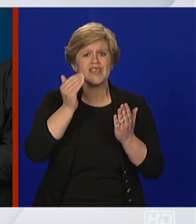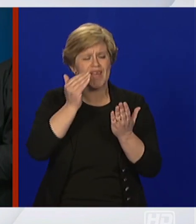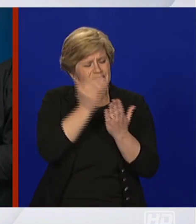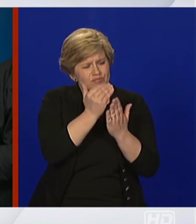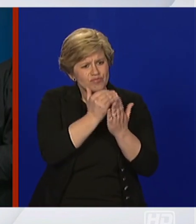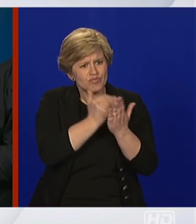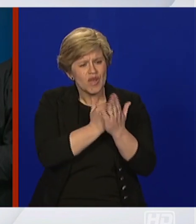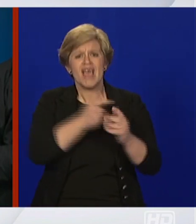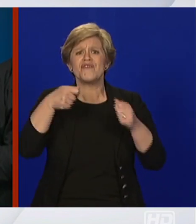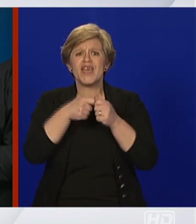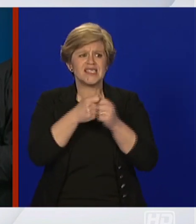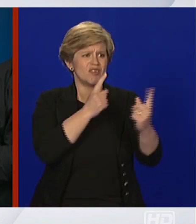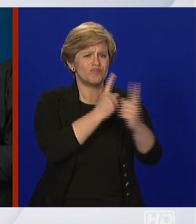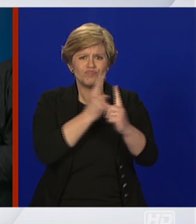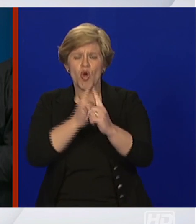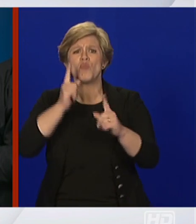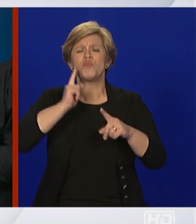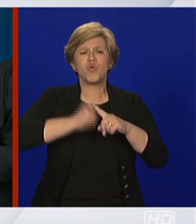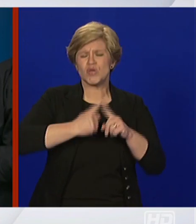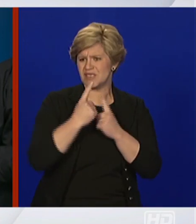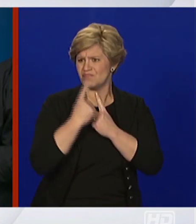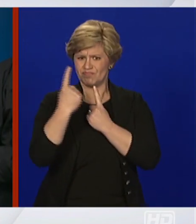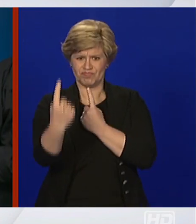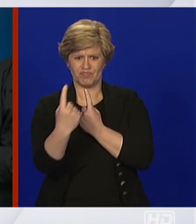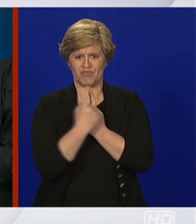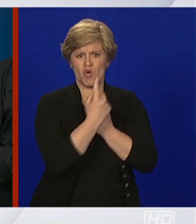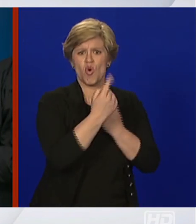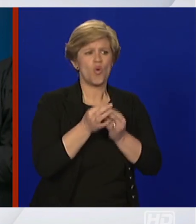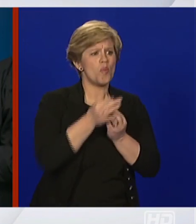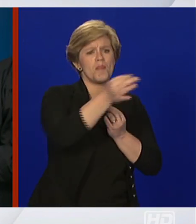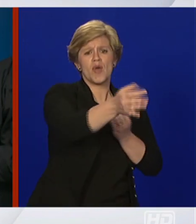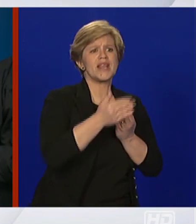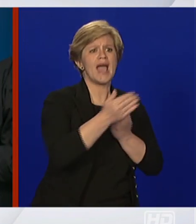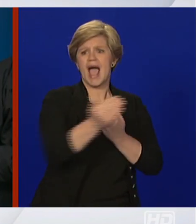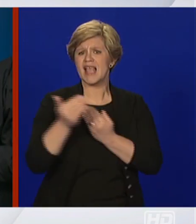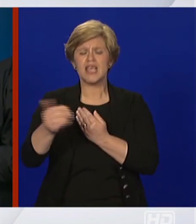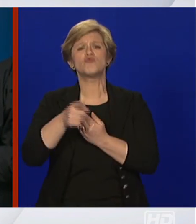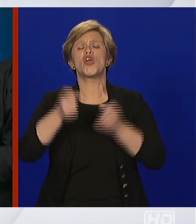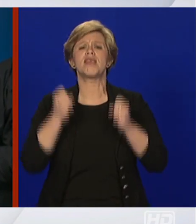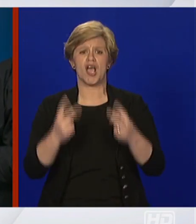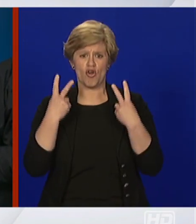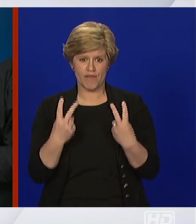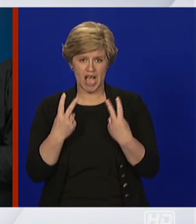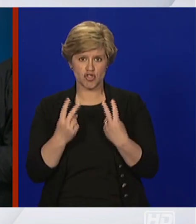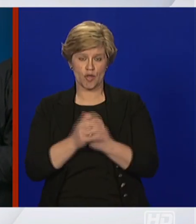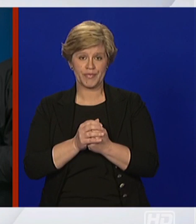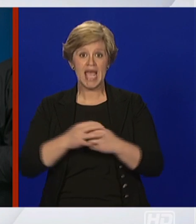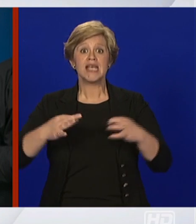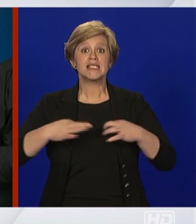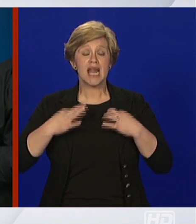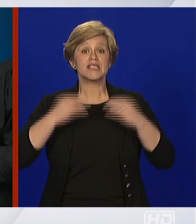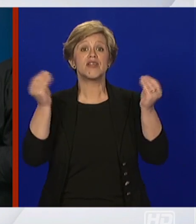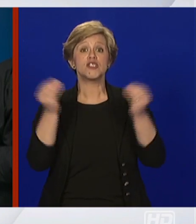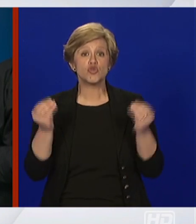socijalnog kontakta i distance od osnovne su važnosti i nadalje. U ovom trenutku zdravstveni sustav i nadalje